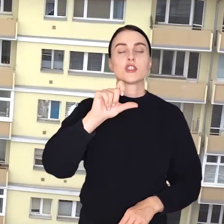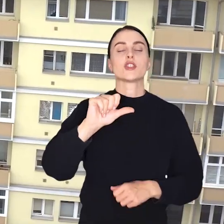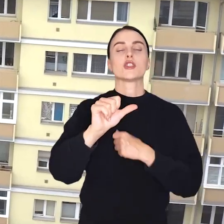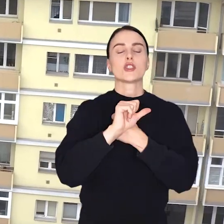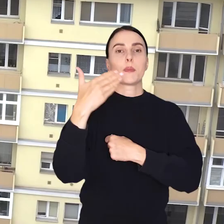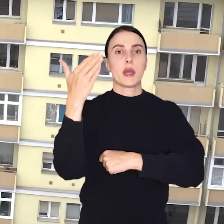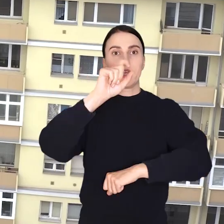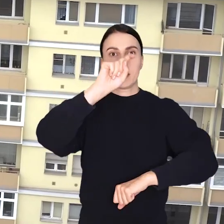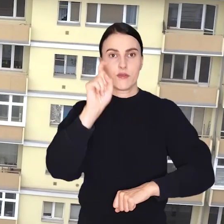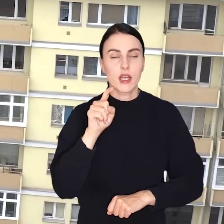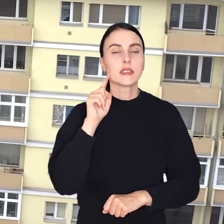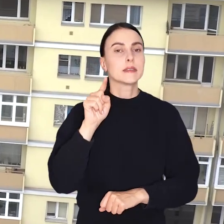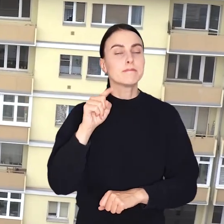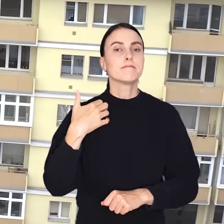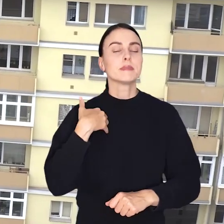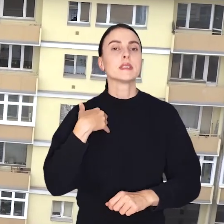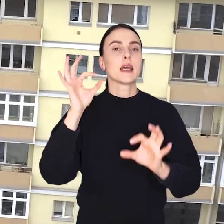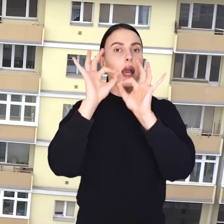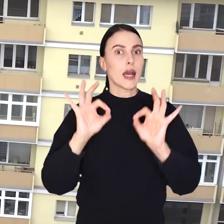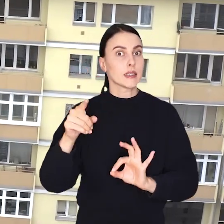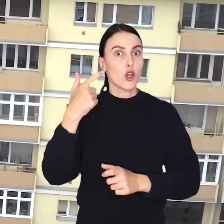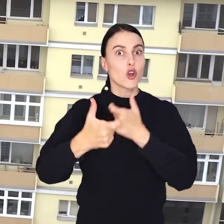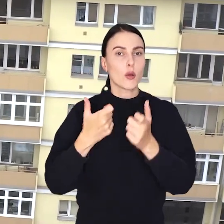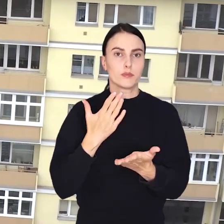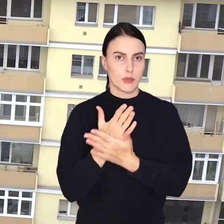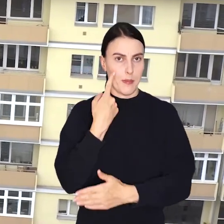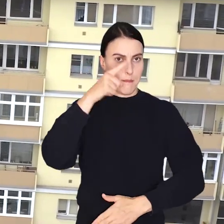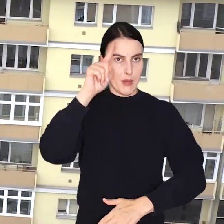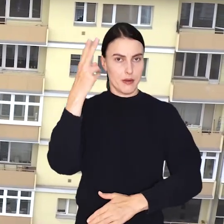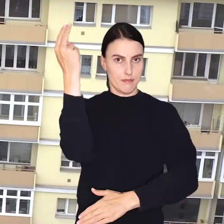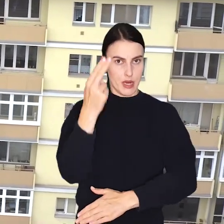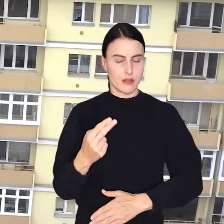metrów kwadratowych, artyści malowali go niemal miesiąc.